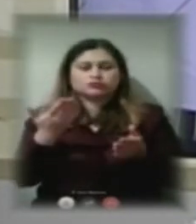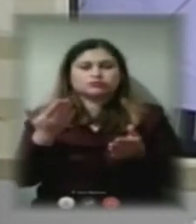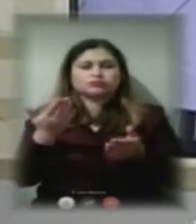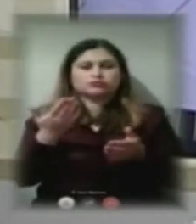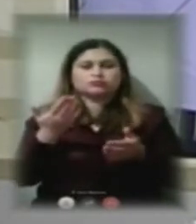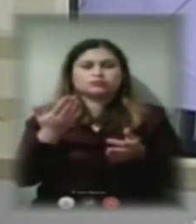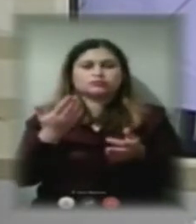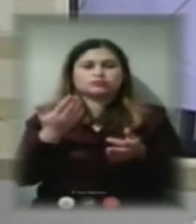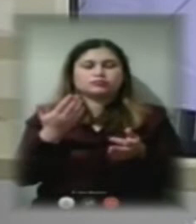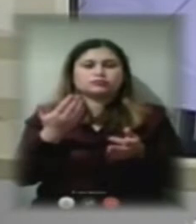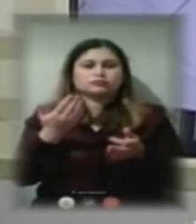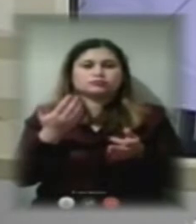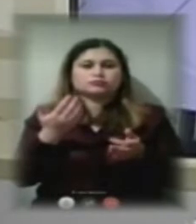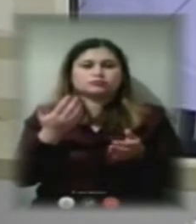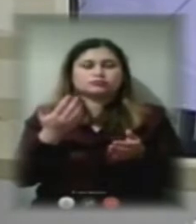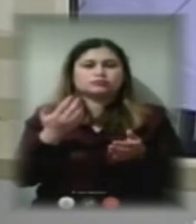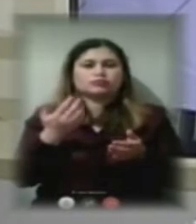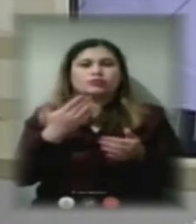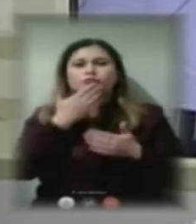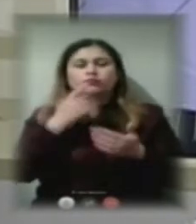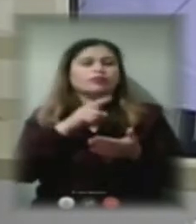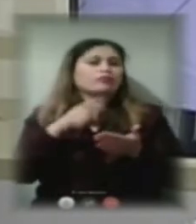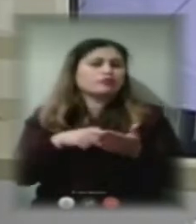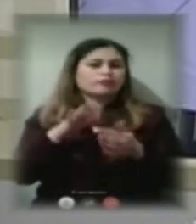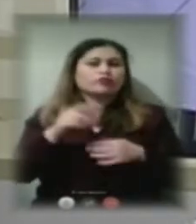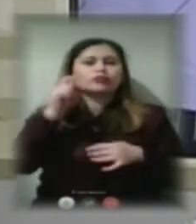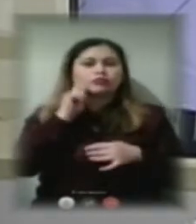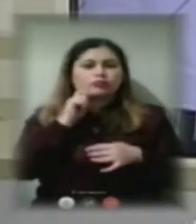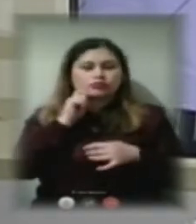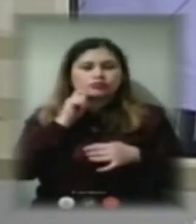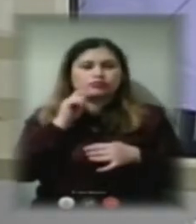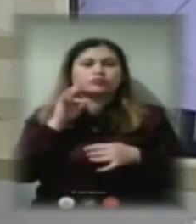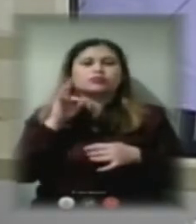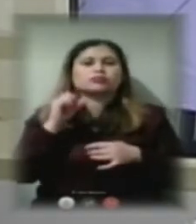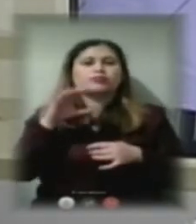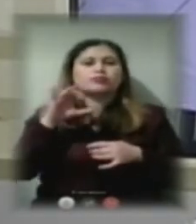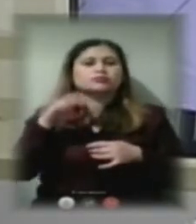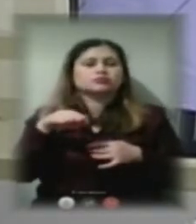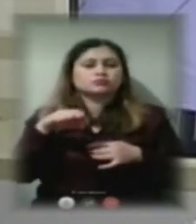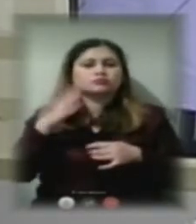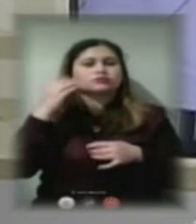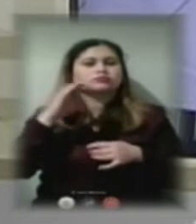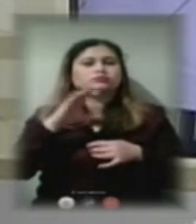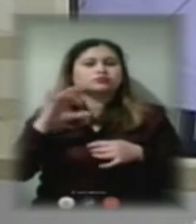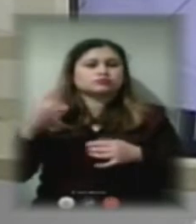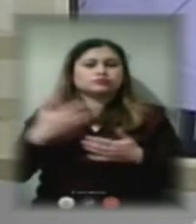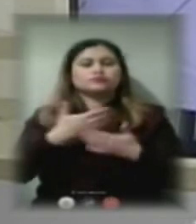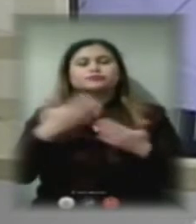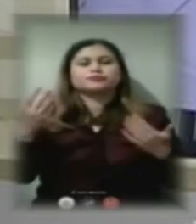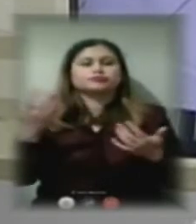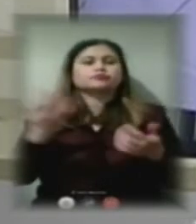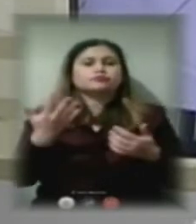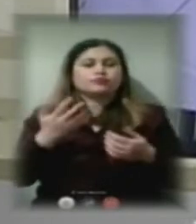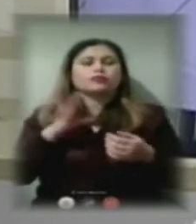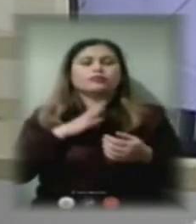город в Україні і на пострадянському просторі, який мав таку схему